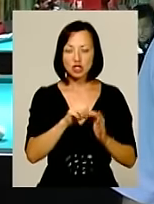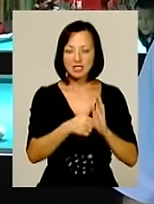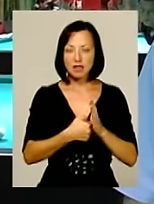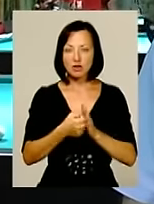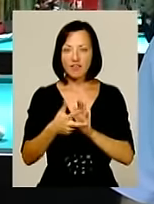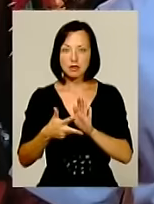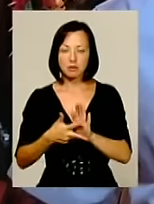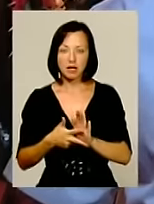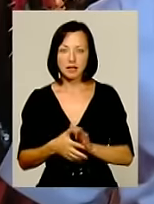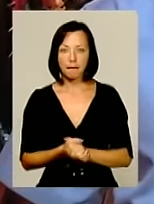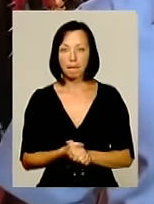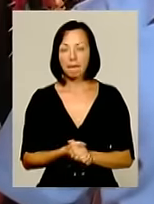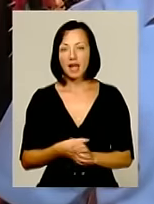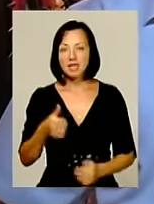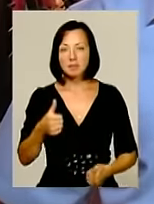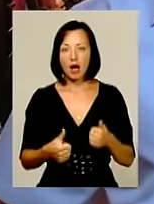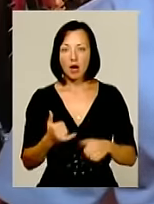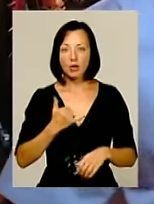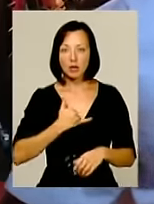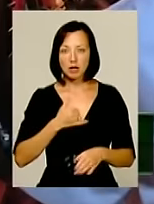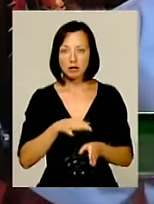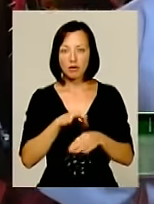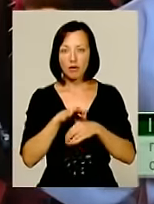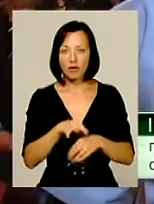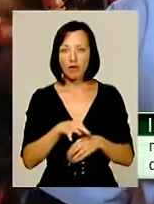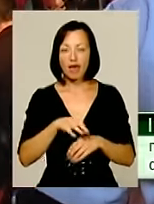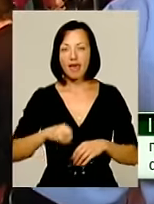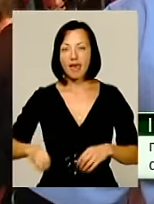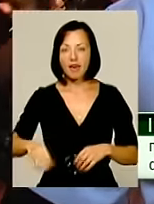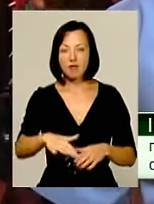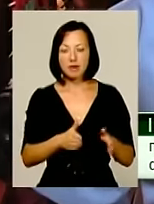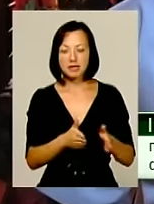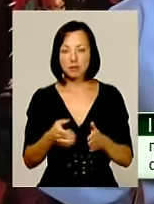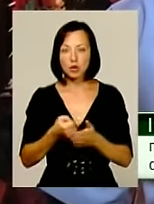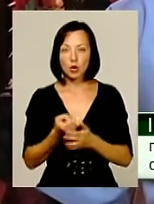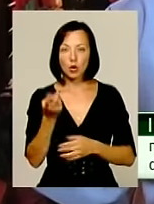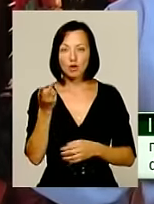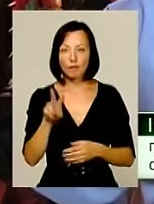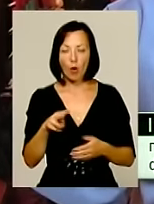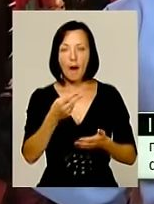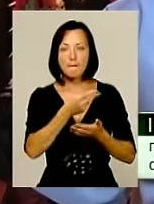18 років включителі. Змагання у нас проходять по європейській системі до двох поразок.